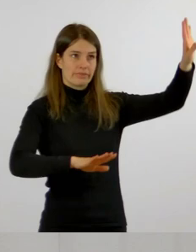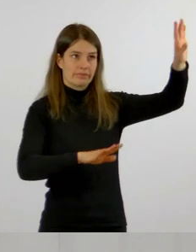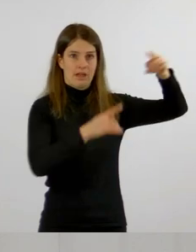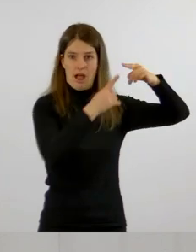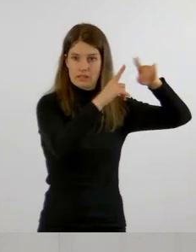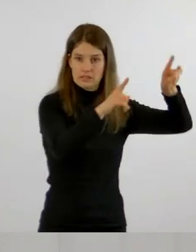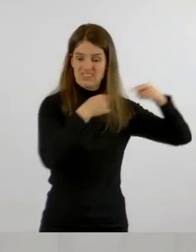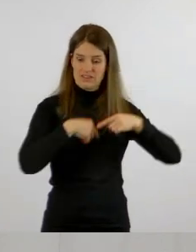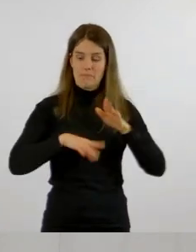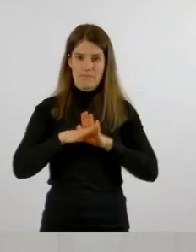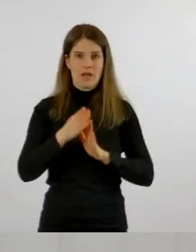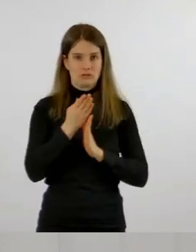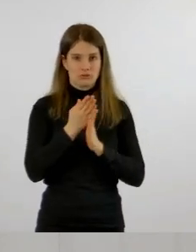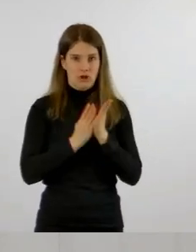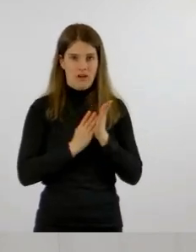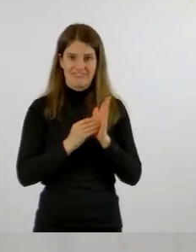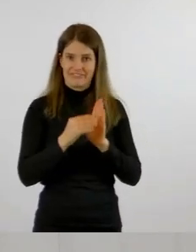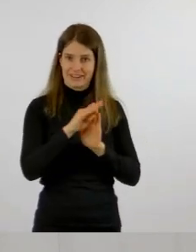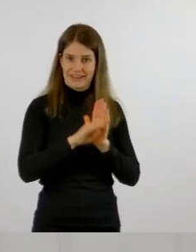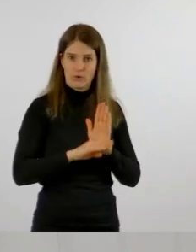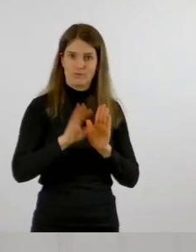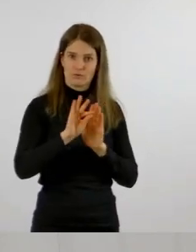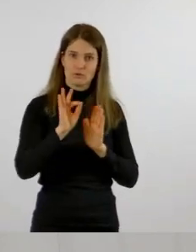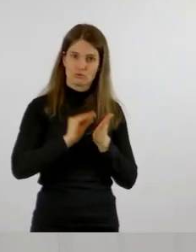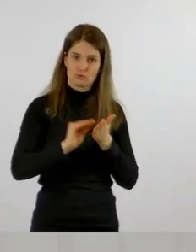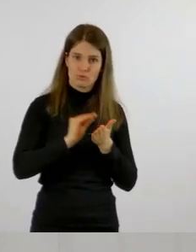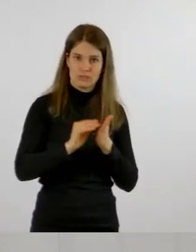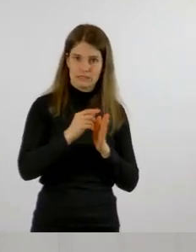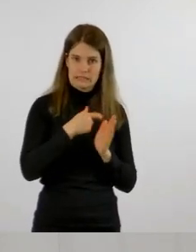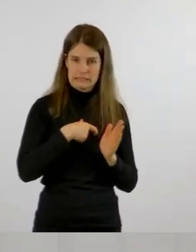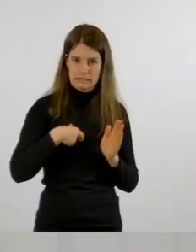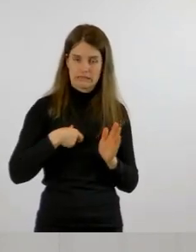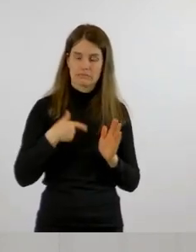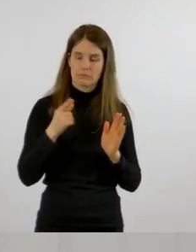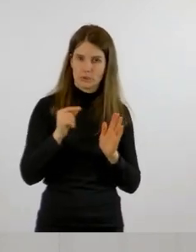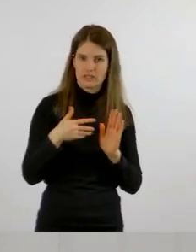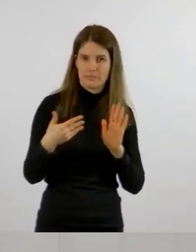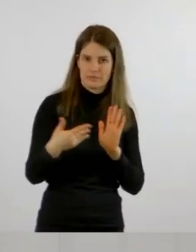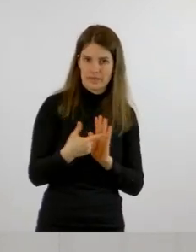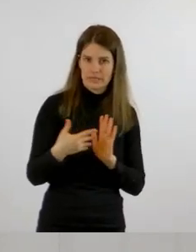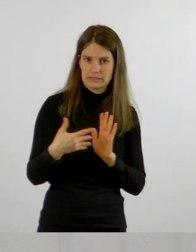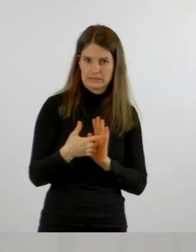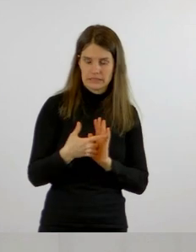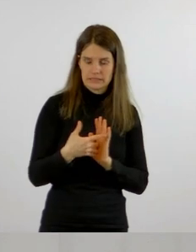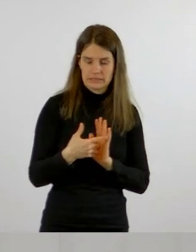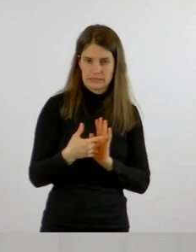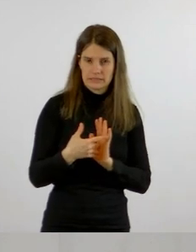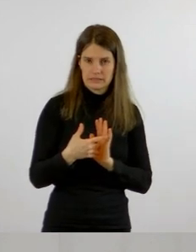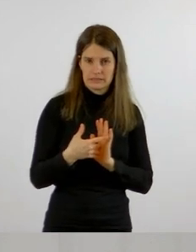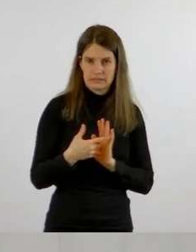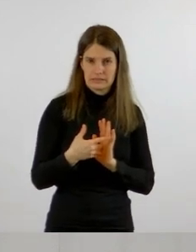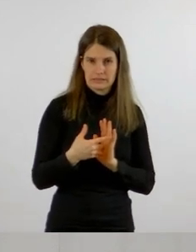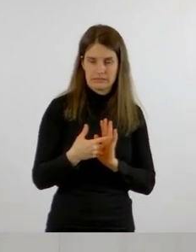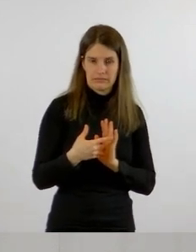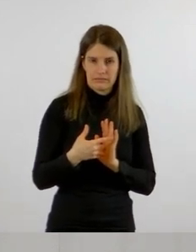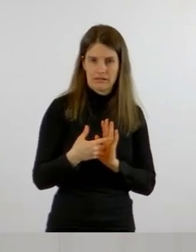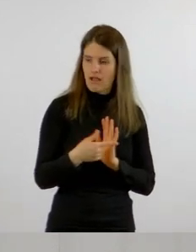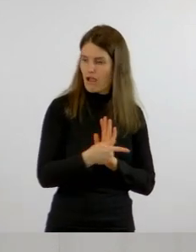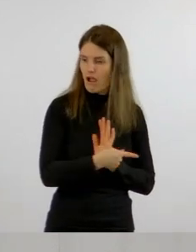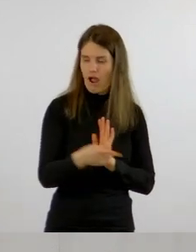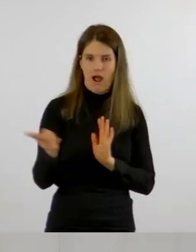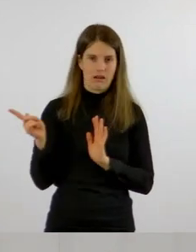und Horte und Kitas, die da lauten, getestet werden, also alle